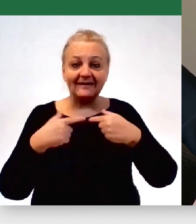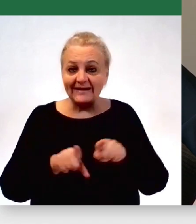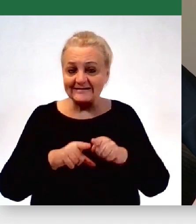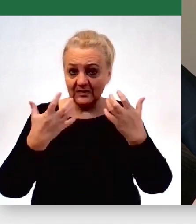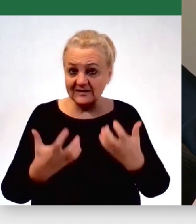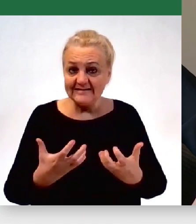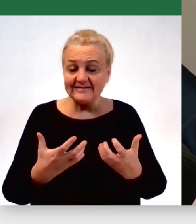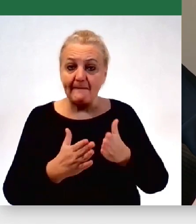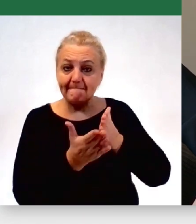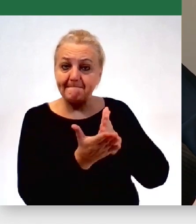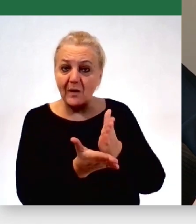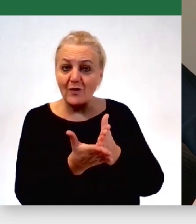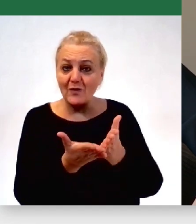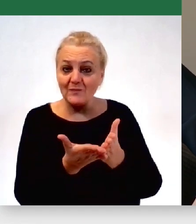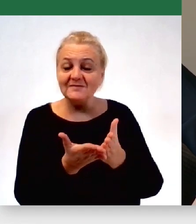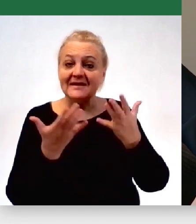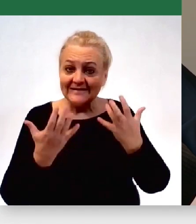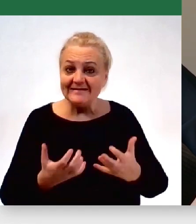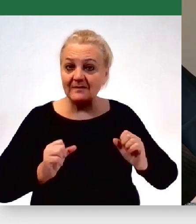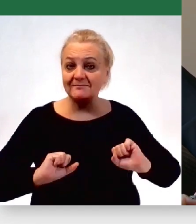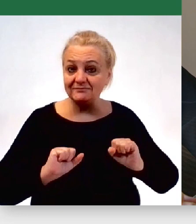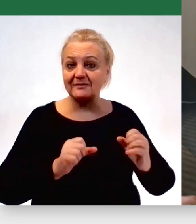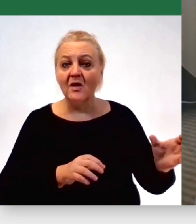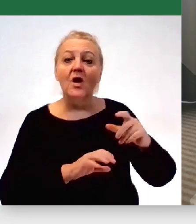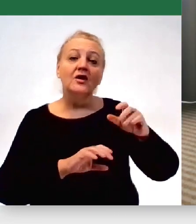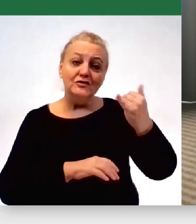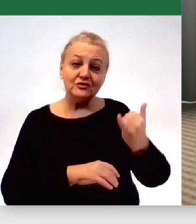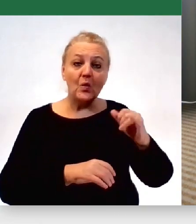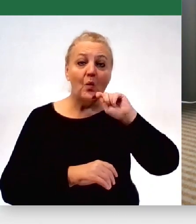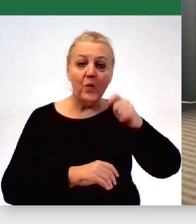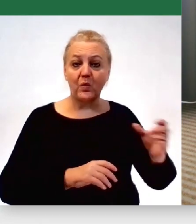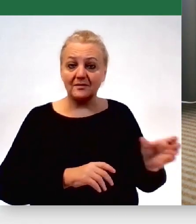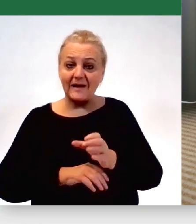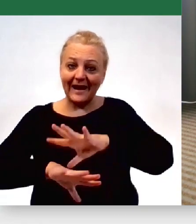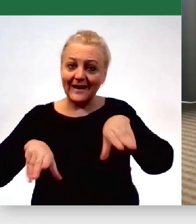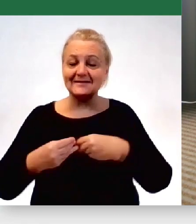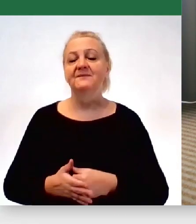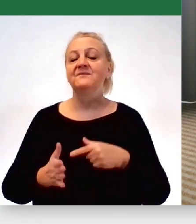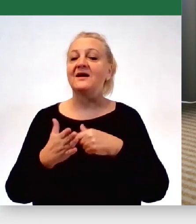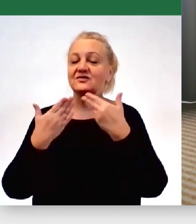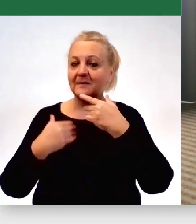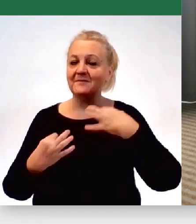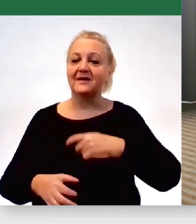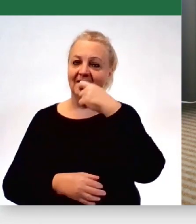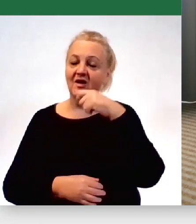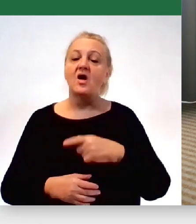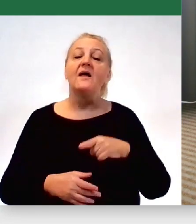pomóc, my też chcemy się zaangażować. Także to jest nasz przepis. Dziękuję bardzo. Pani prezydent, a Ostrów Wielkopolski?